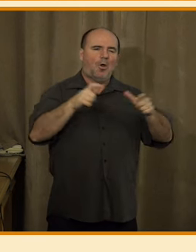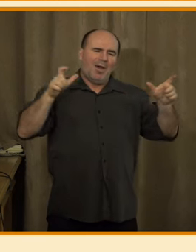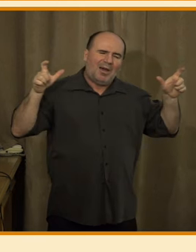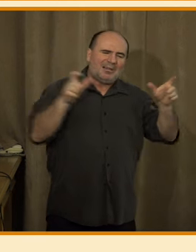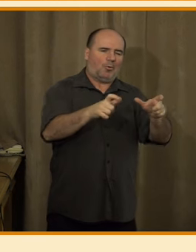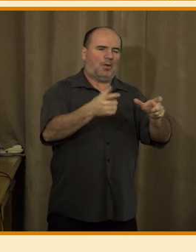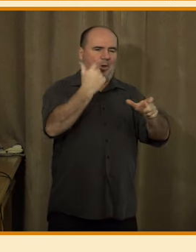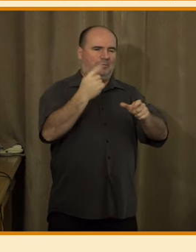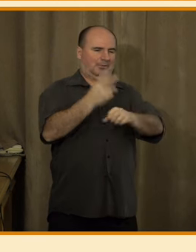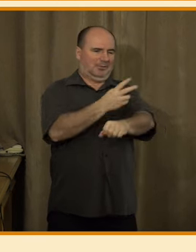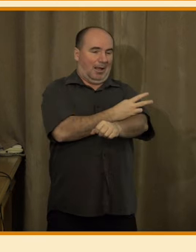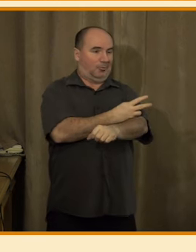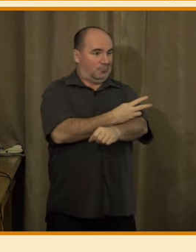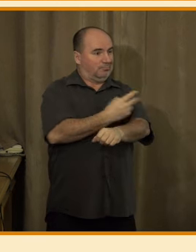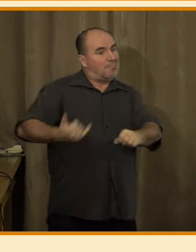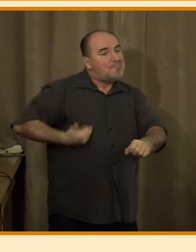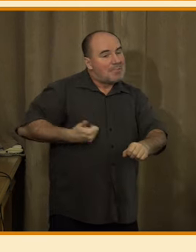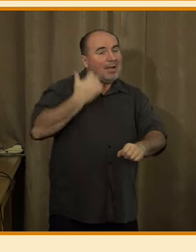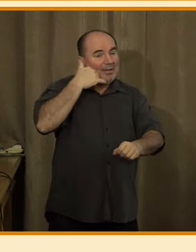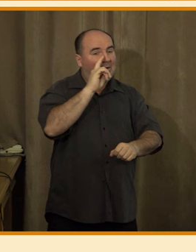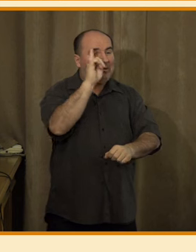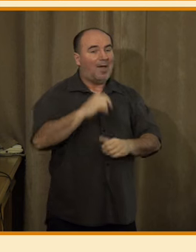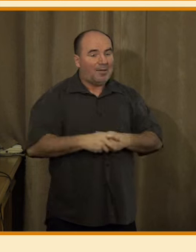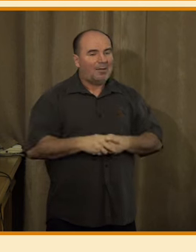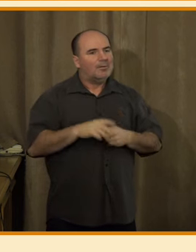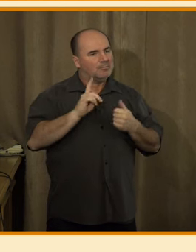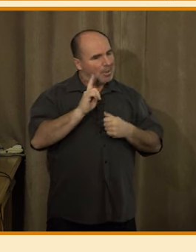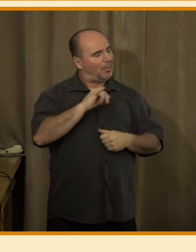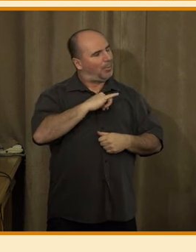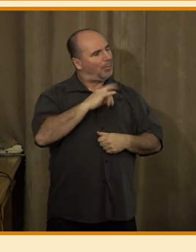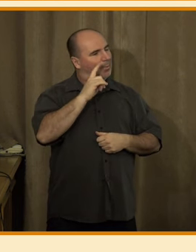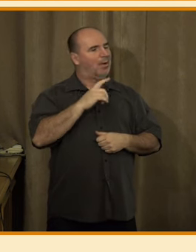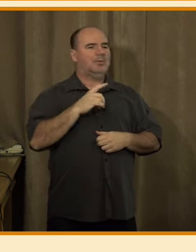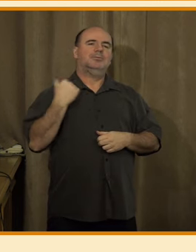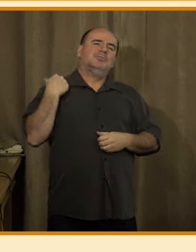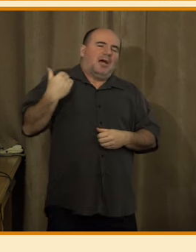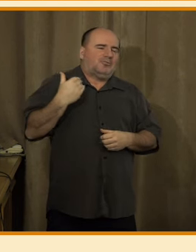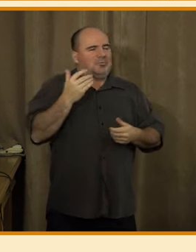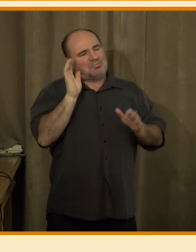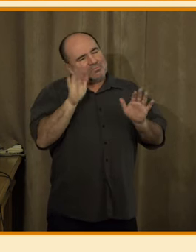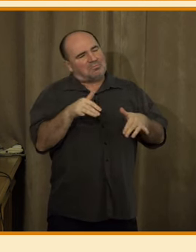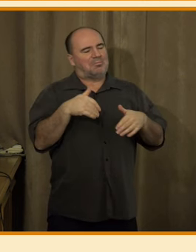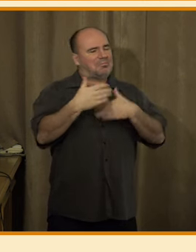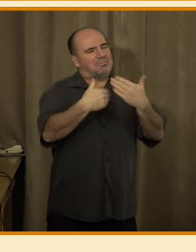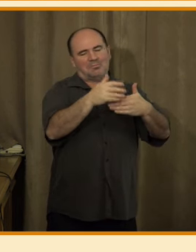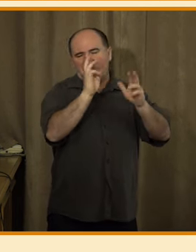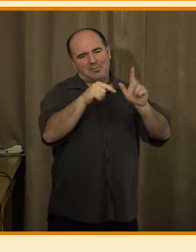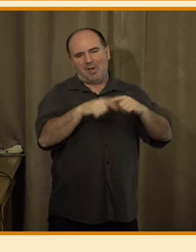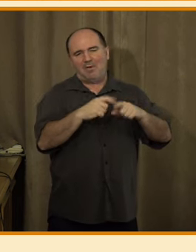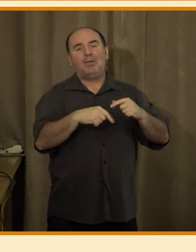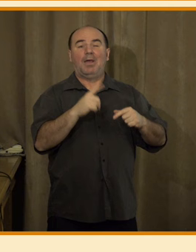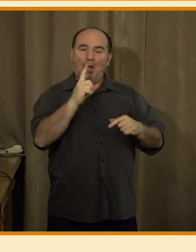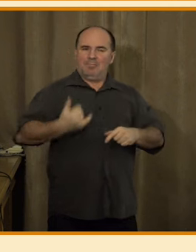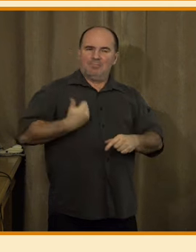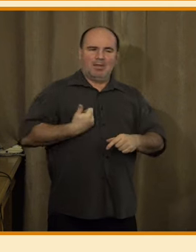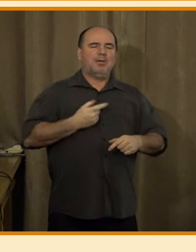jsou lidé mladí oproti lidem starým nebo starším. Zároveň lidé,